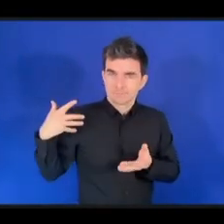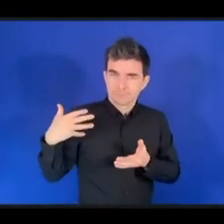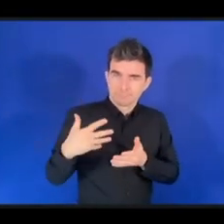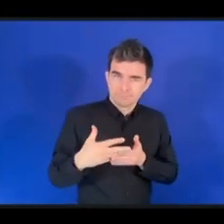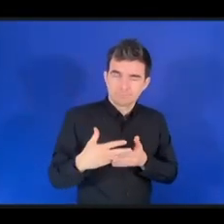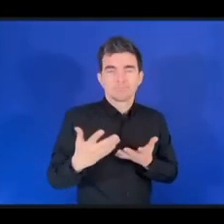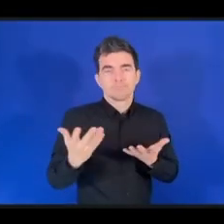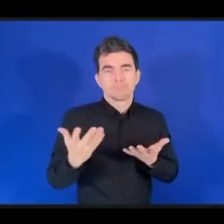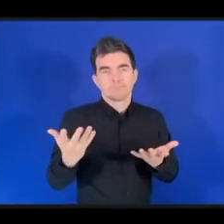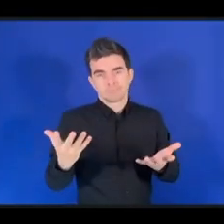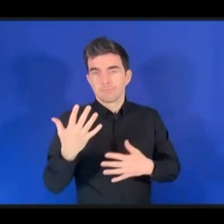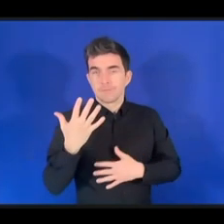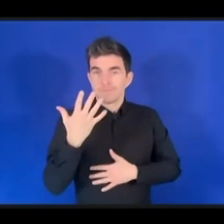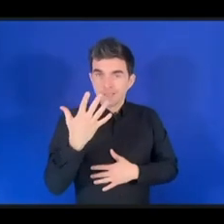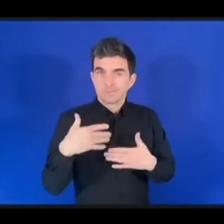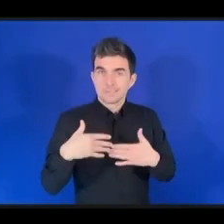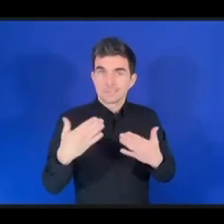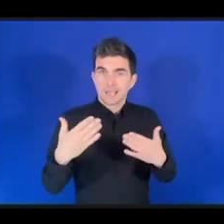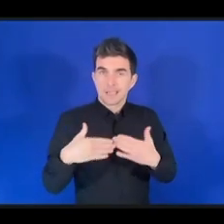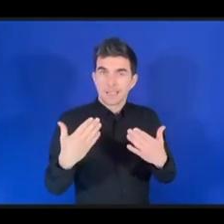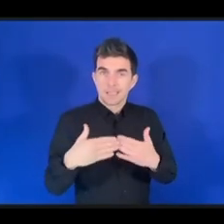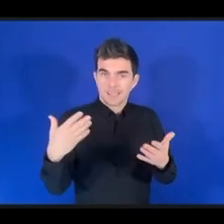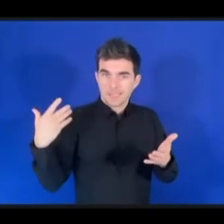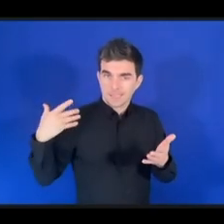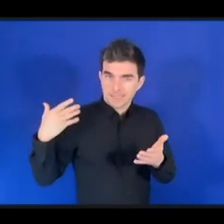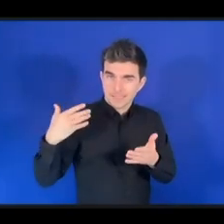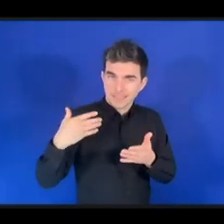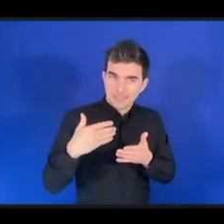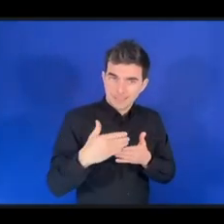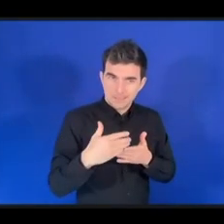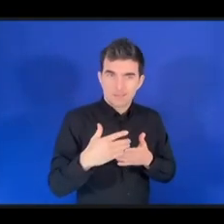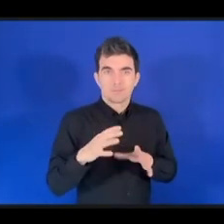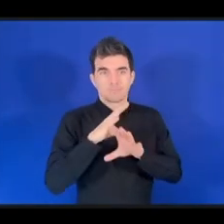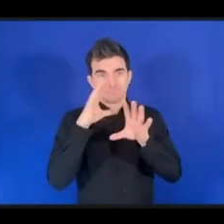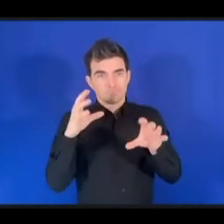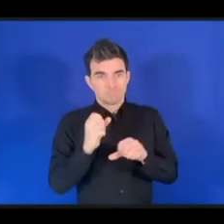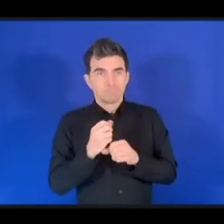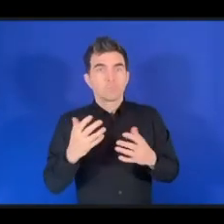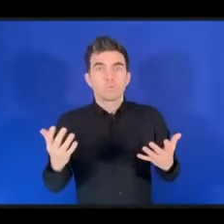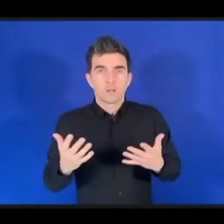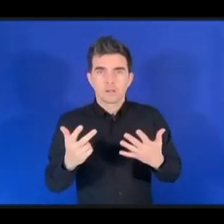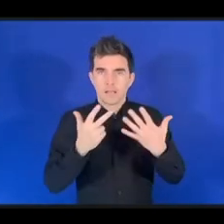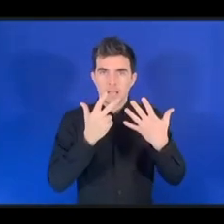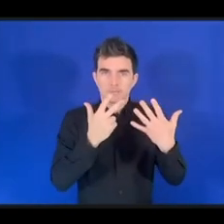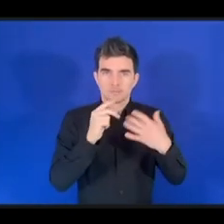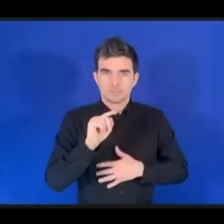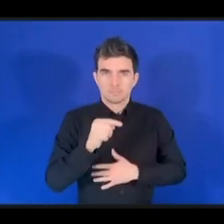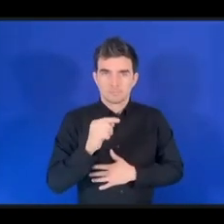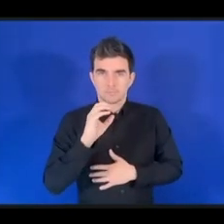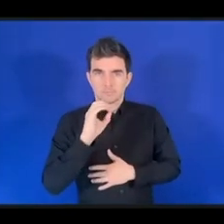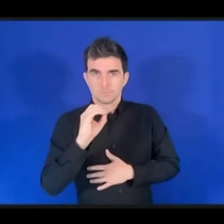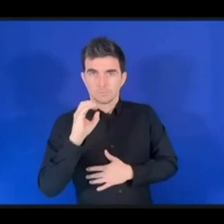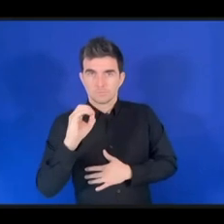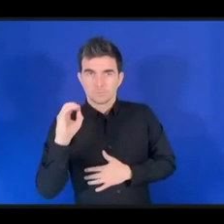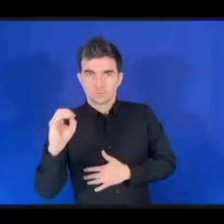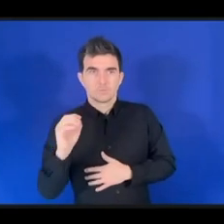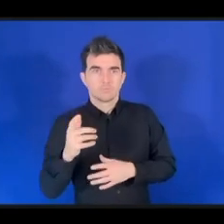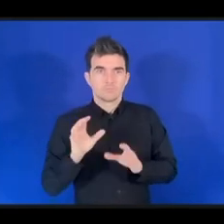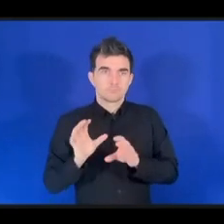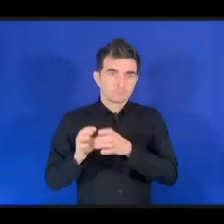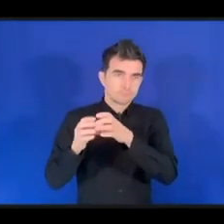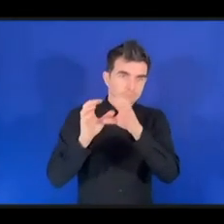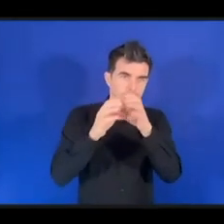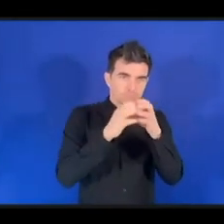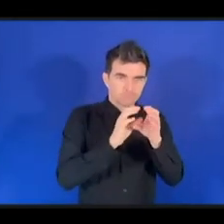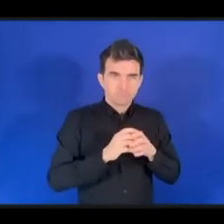8 тысяч заинтересованных сторон со всего мира приняли участие в конференции